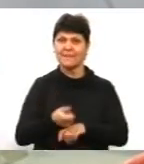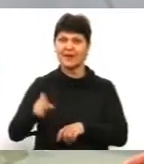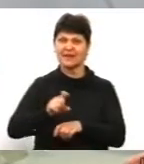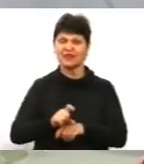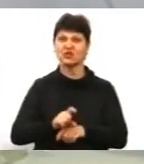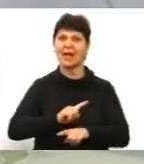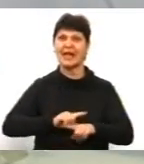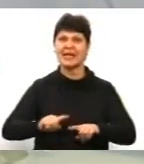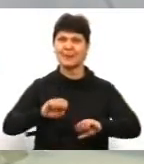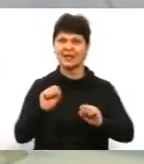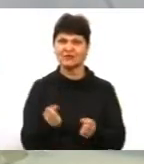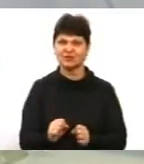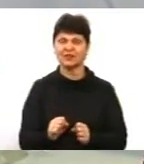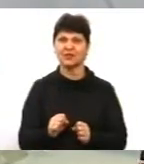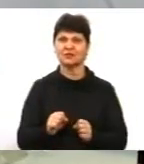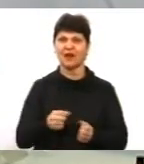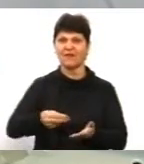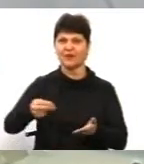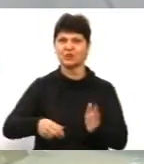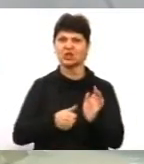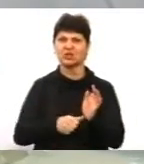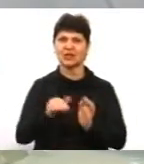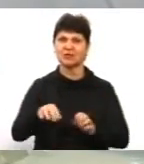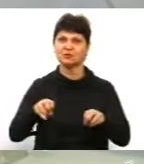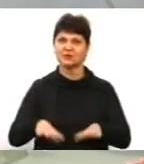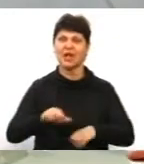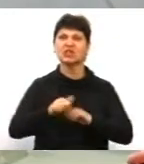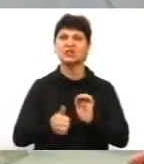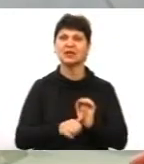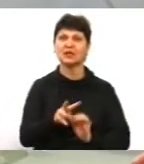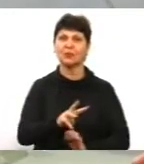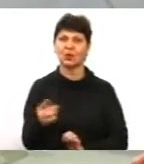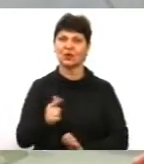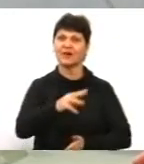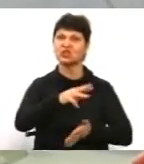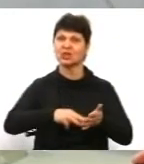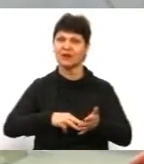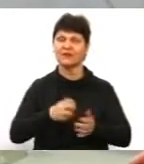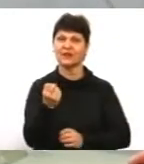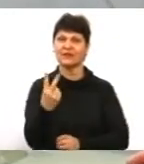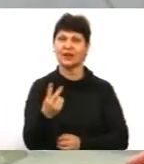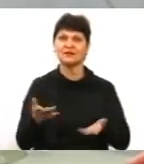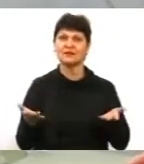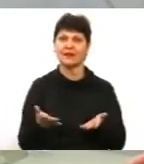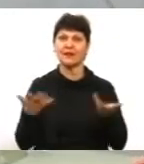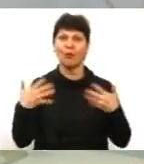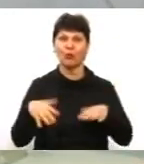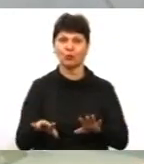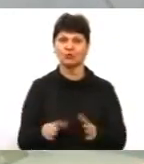швидкості винесено 60 тисяч постанов на 16 мільйонів гривень штрафів, 12 з яких вже сплачено.